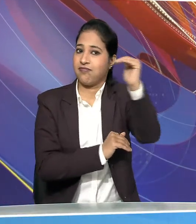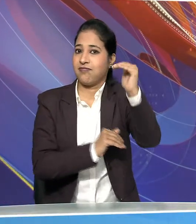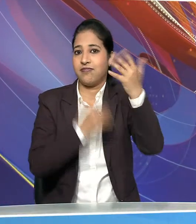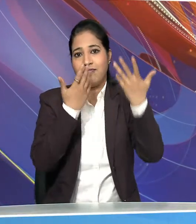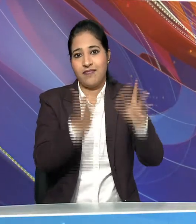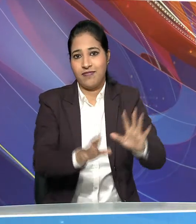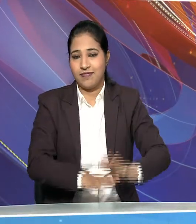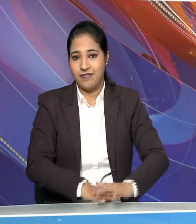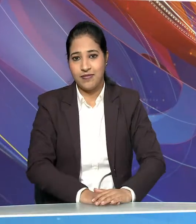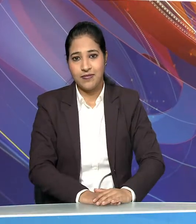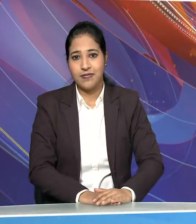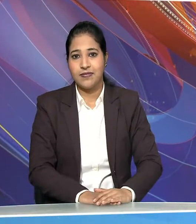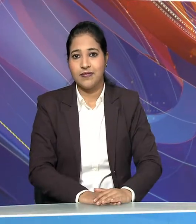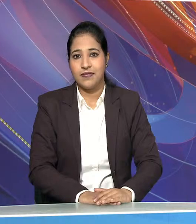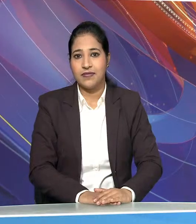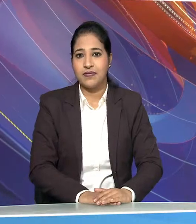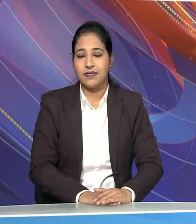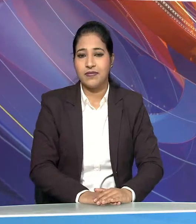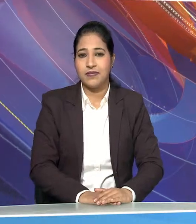बना ली है